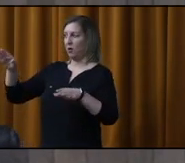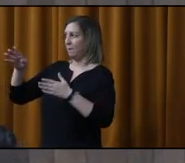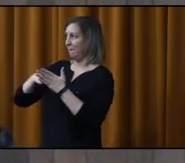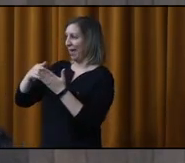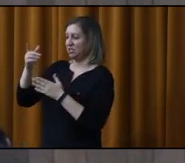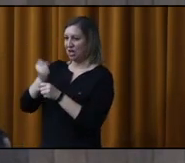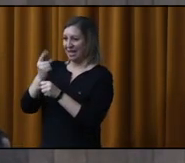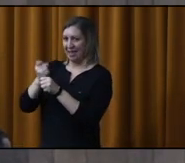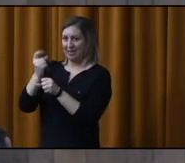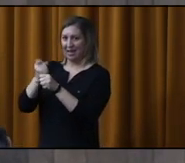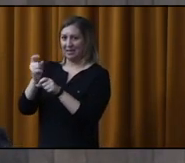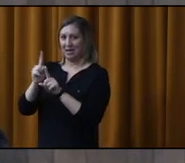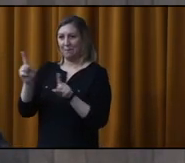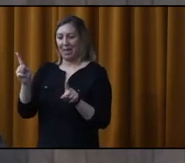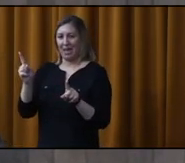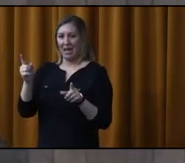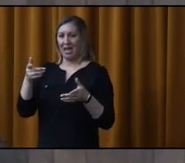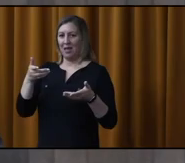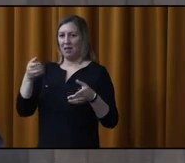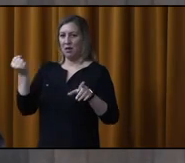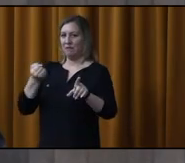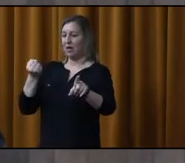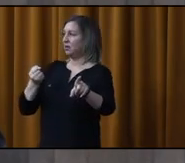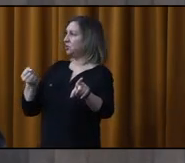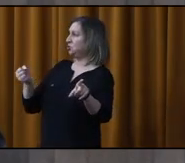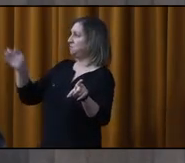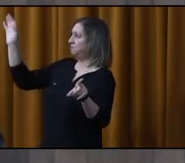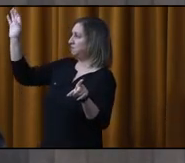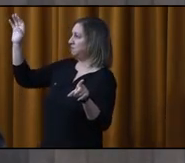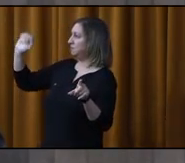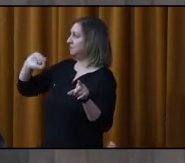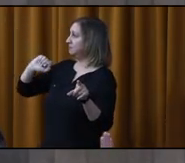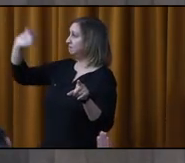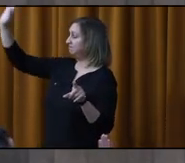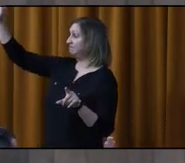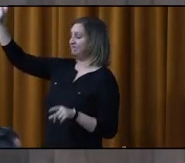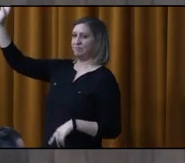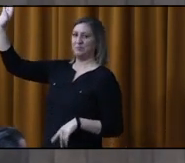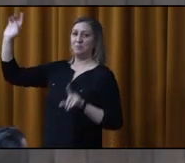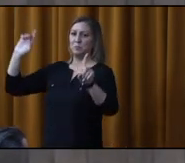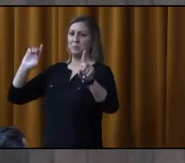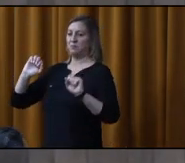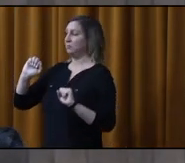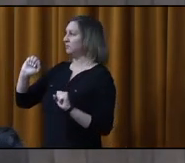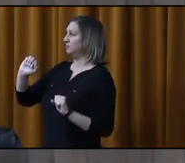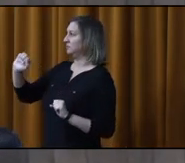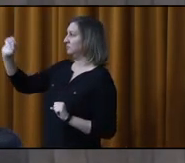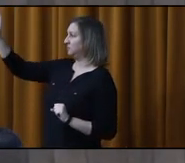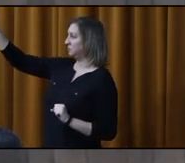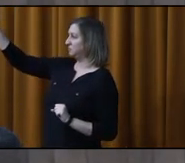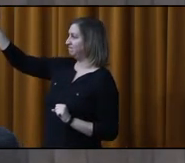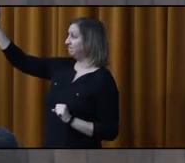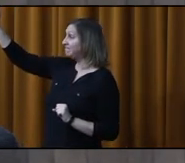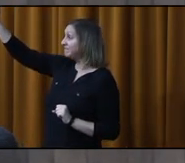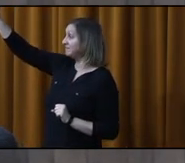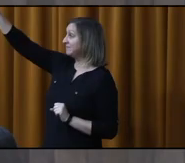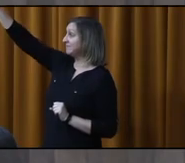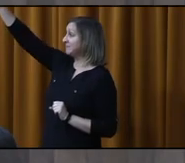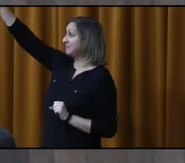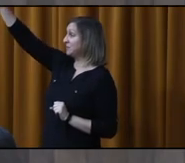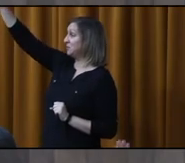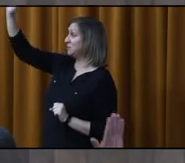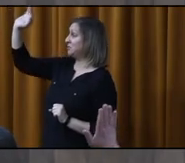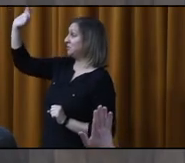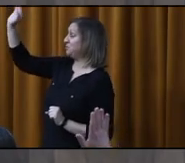ils le font pendant le plein jour. Pourquoi pendant la journée? Habituellement, ils le font toujours durant la Si vous le